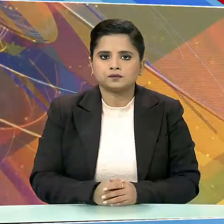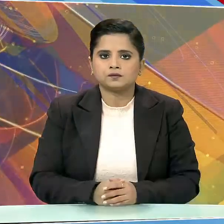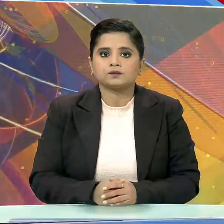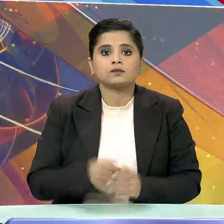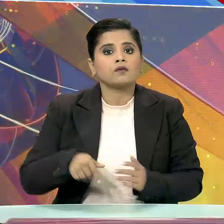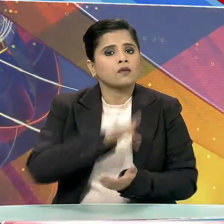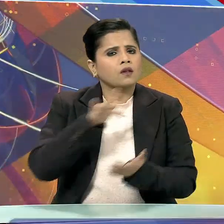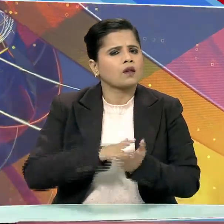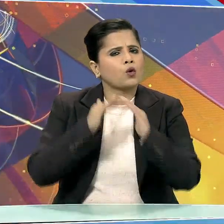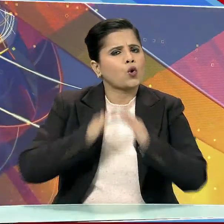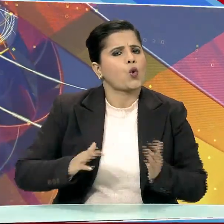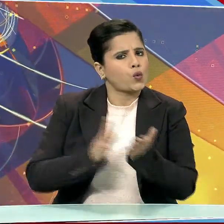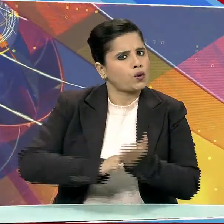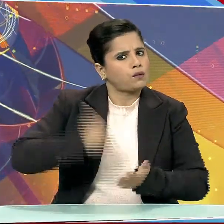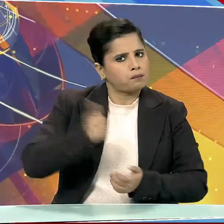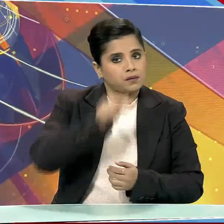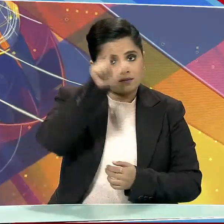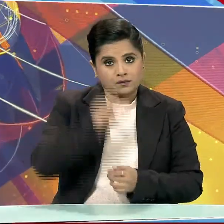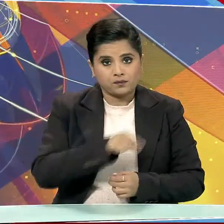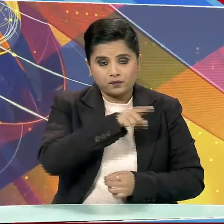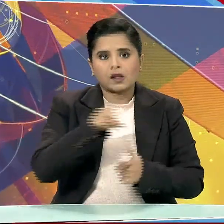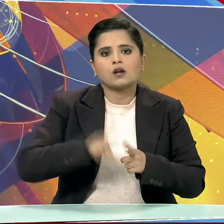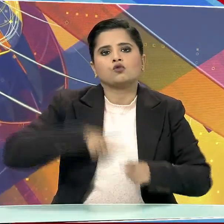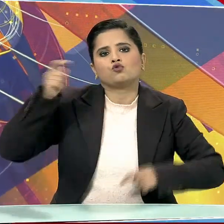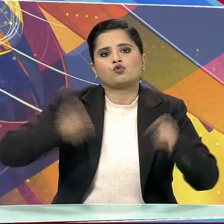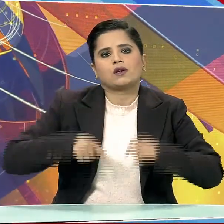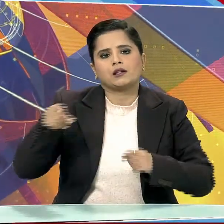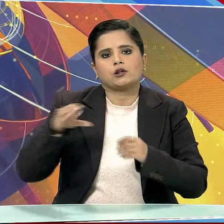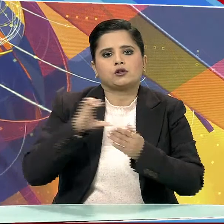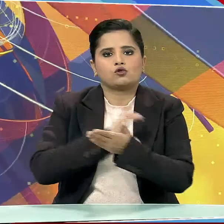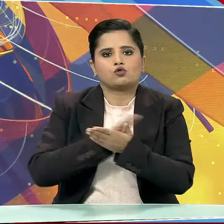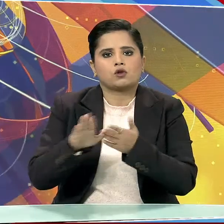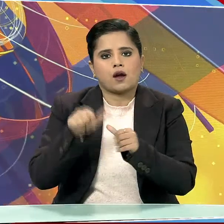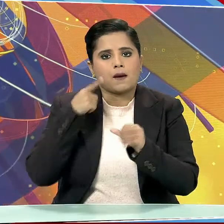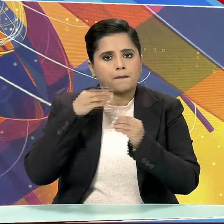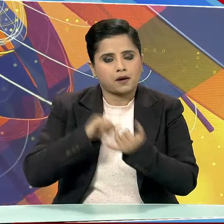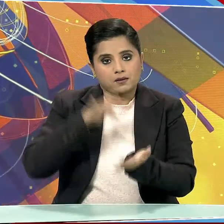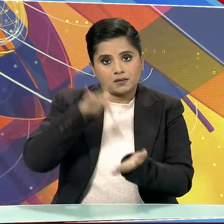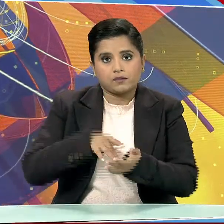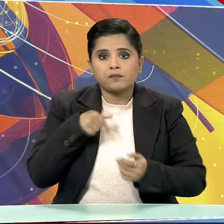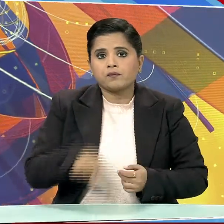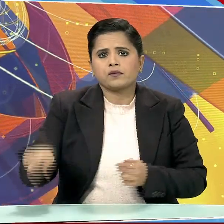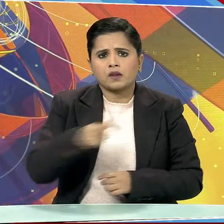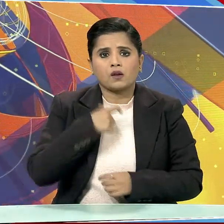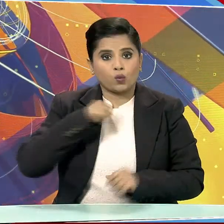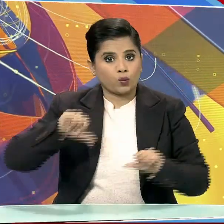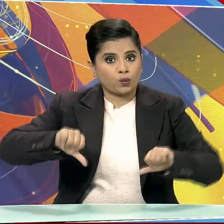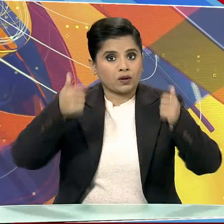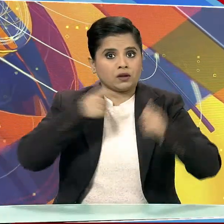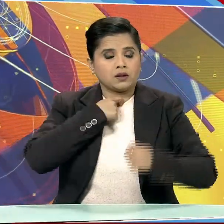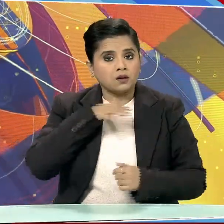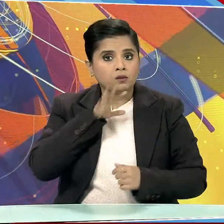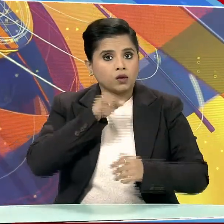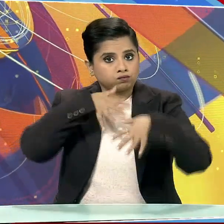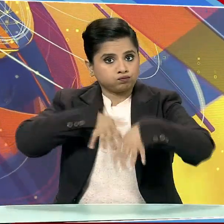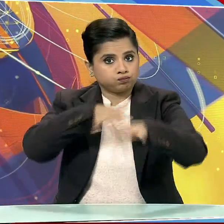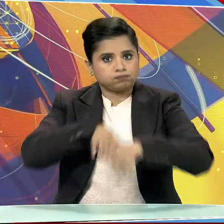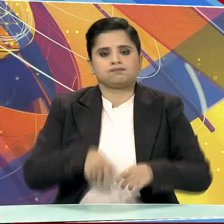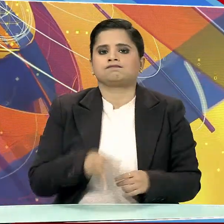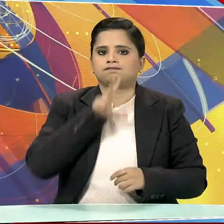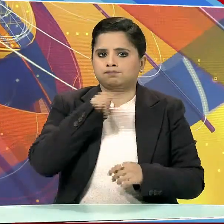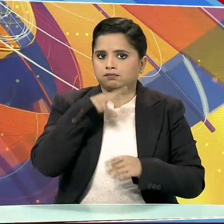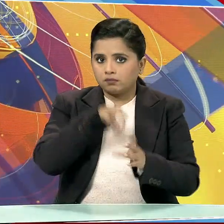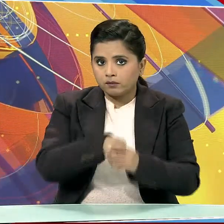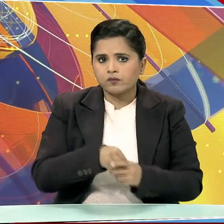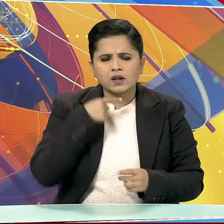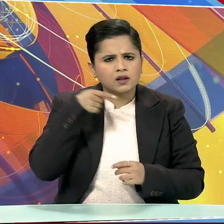केंद्री ग्रिह मंत्री हमिश शाह ने जारखंड के चाईबासा में विजय संकल्प महारेली को किया संबोदित कहा